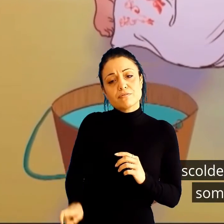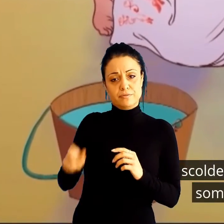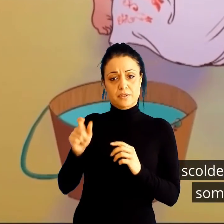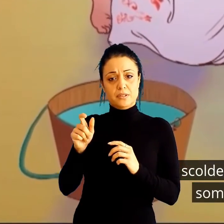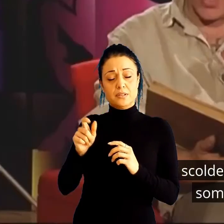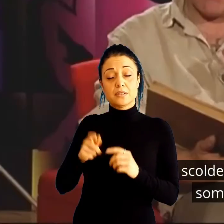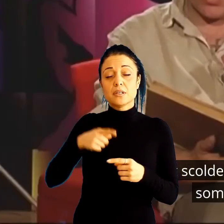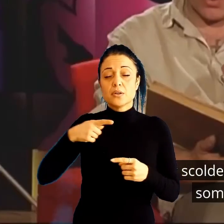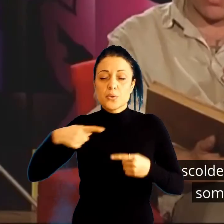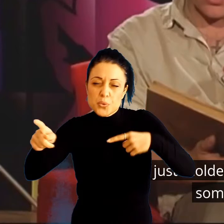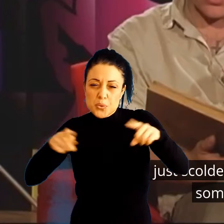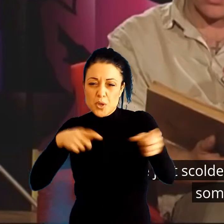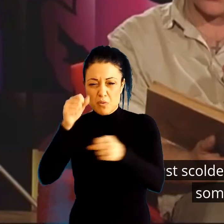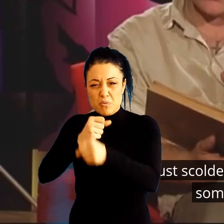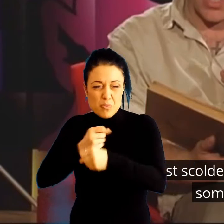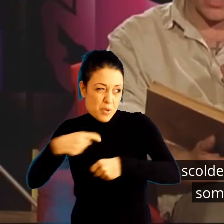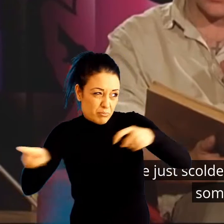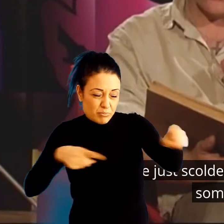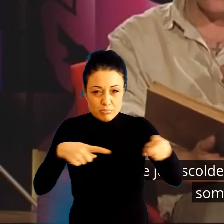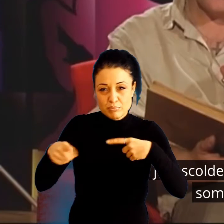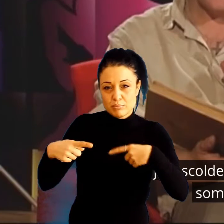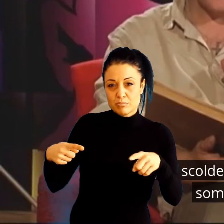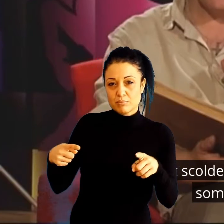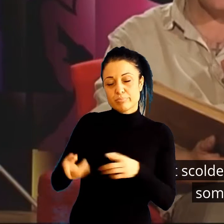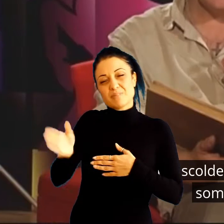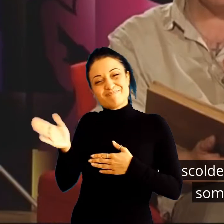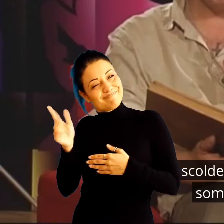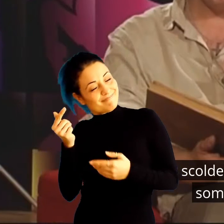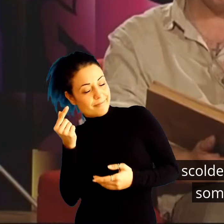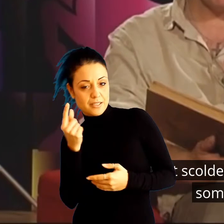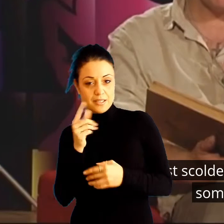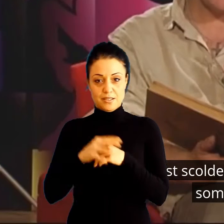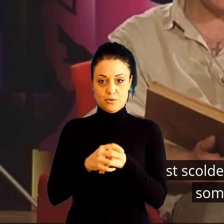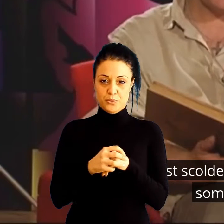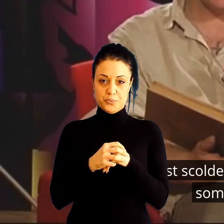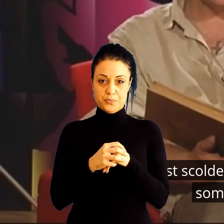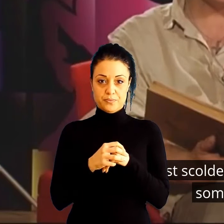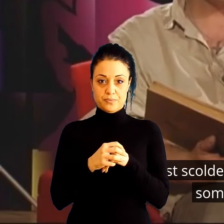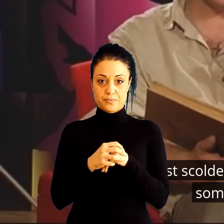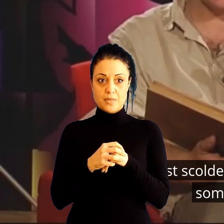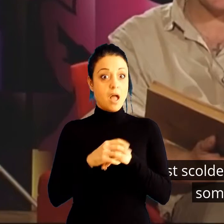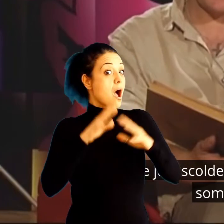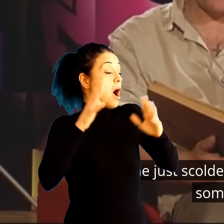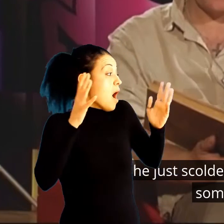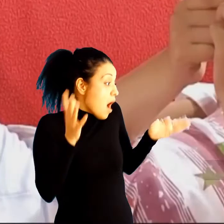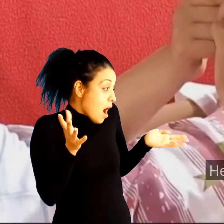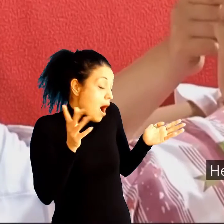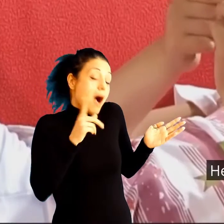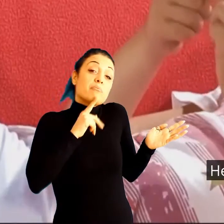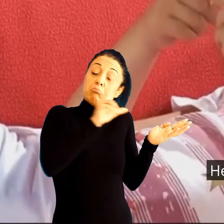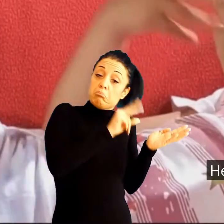тешки работи, а понекогаш знајала дури и да јудри шлаканица.